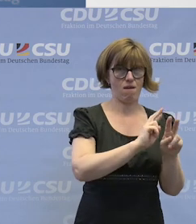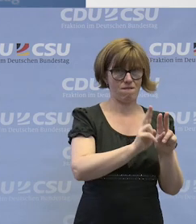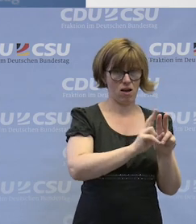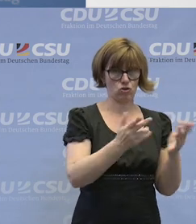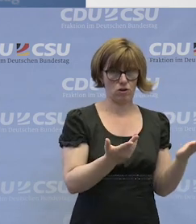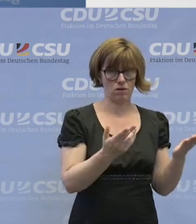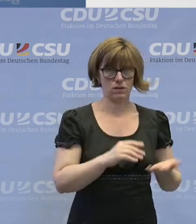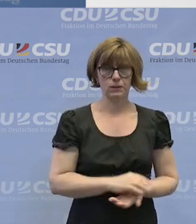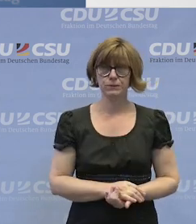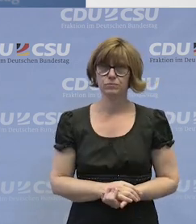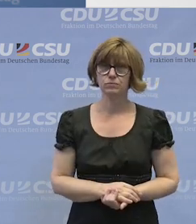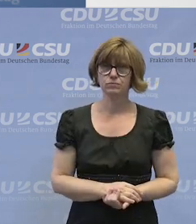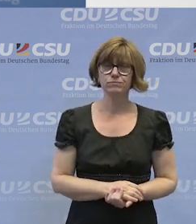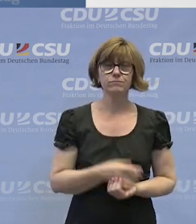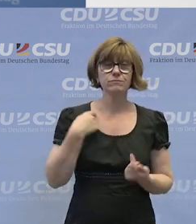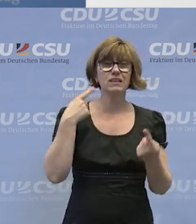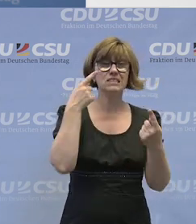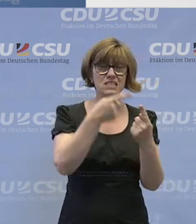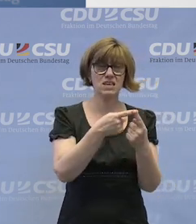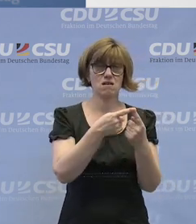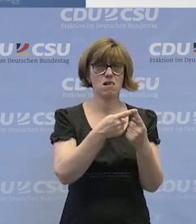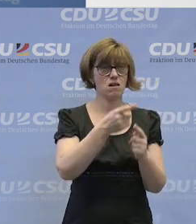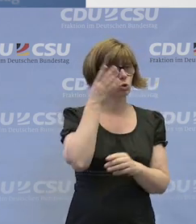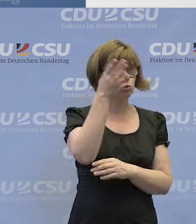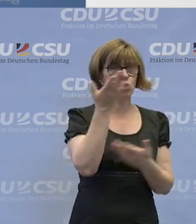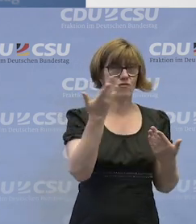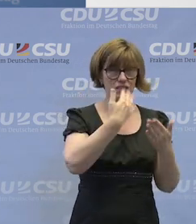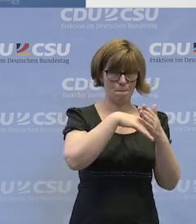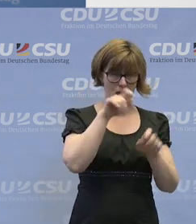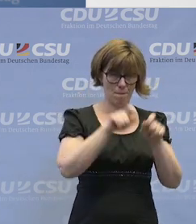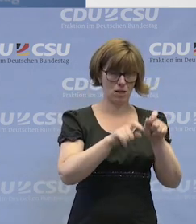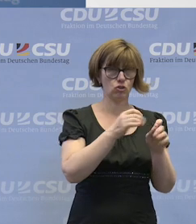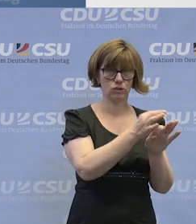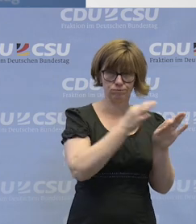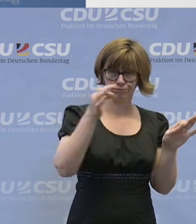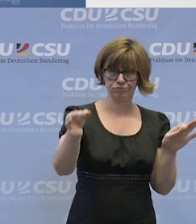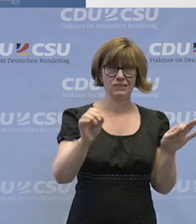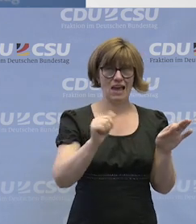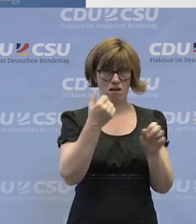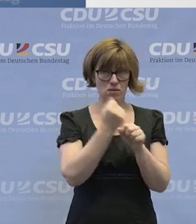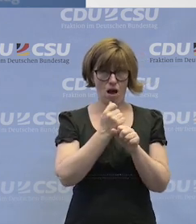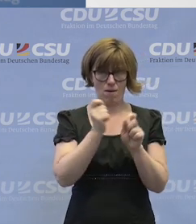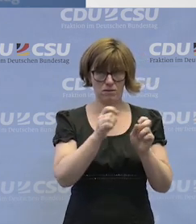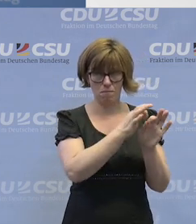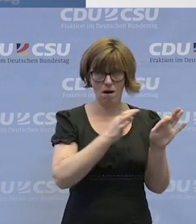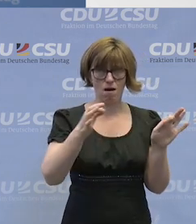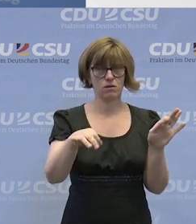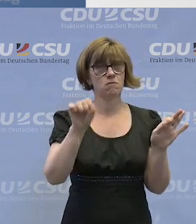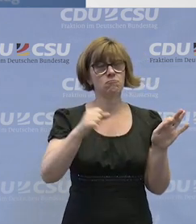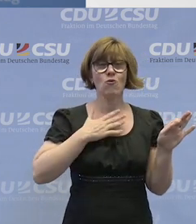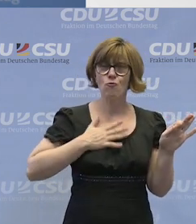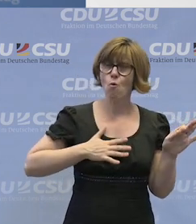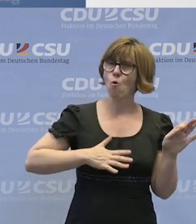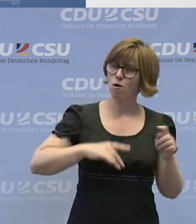leisten. Unser Ziel also, dass zukünftig mehr Menschen auf dem ersten Arbeitsmarkt eine erfüllende